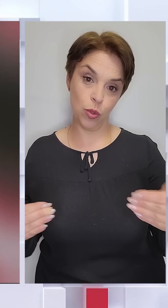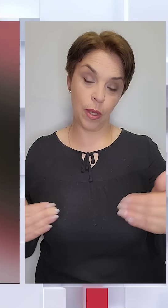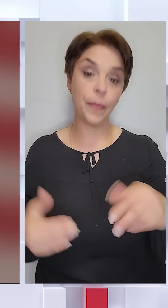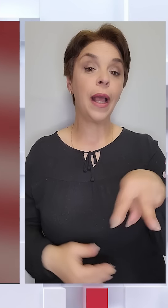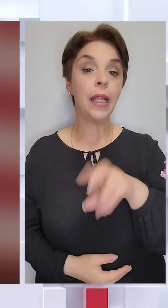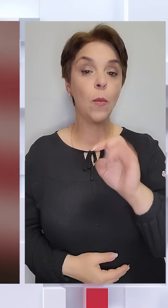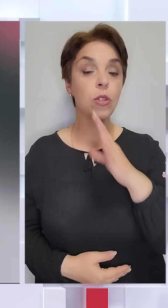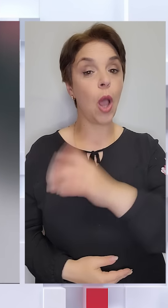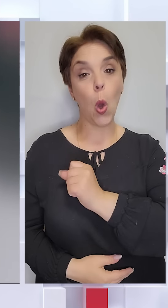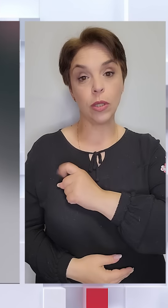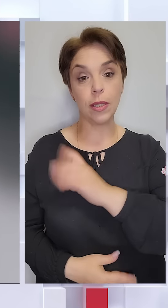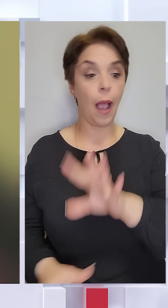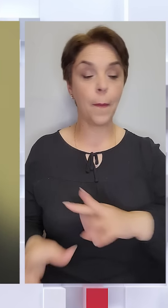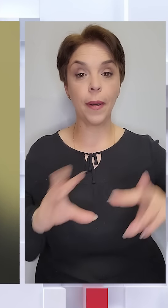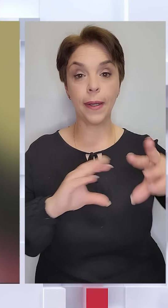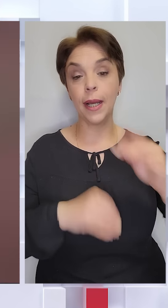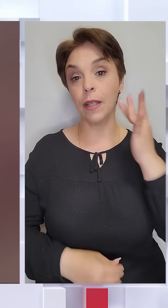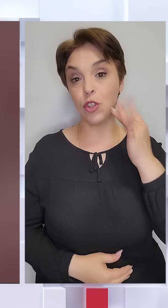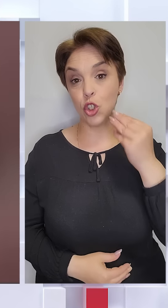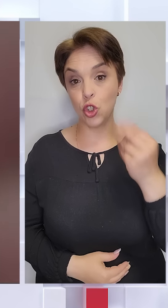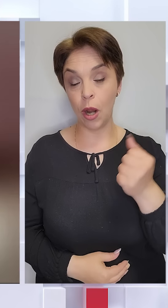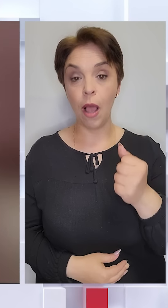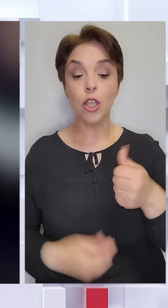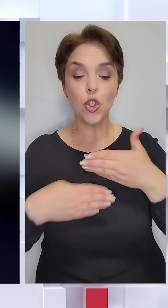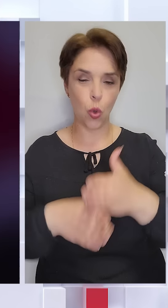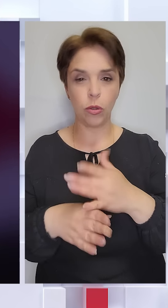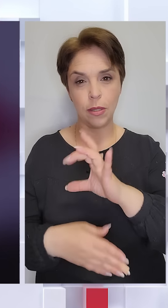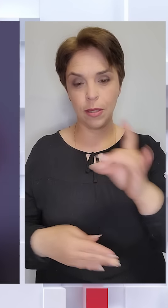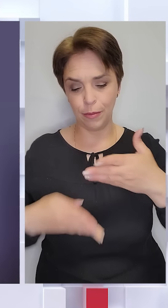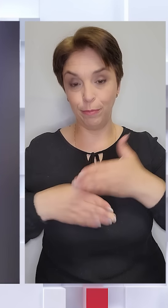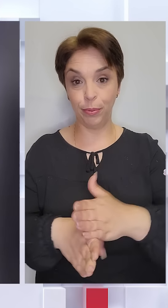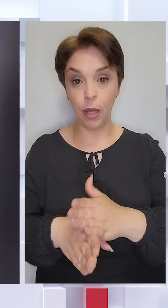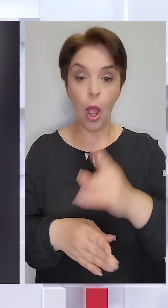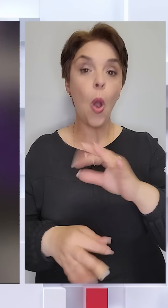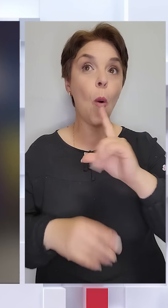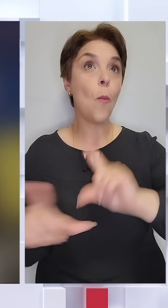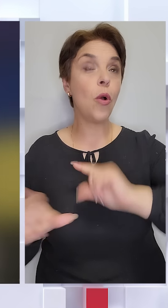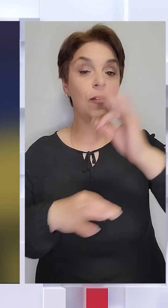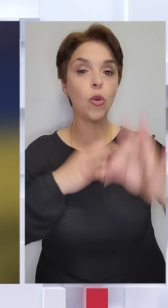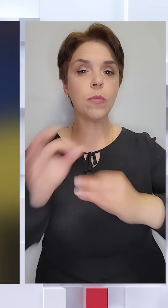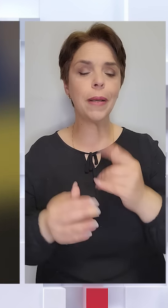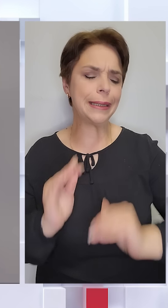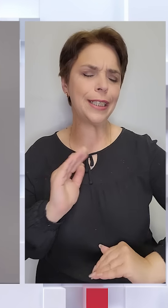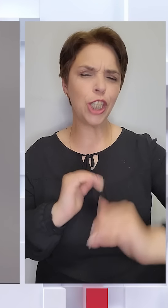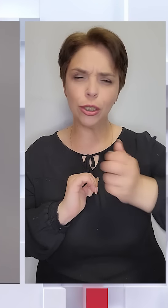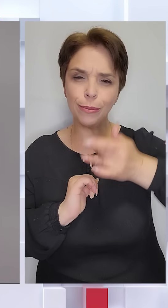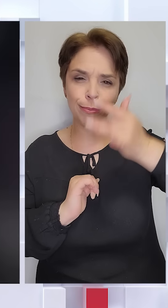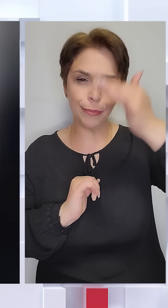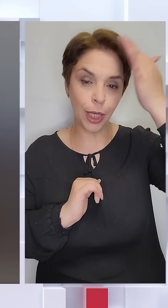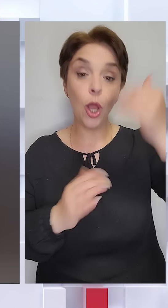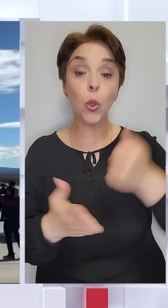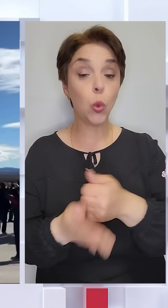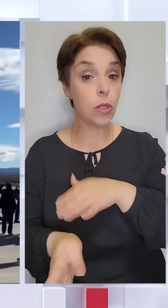Бороздіна – одеситка, яка переїхала до Сполучених Штатів з розпадом Радянського Союзу. Політ в космос – це була її дитяча мрія. До